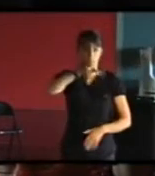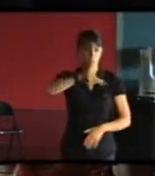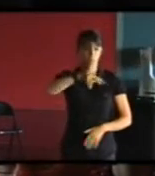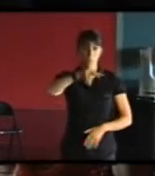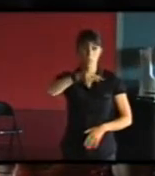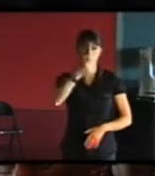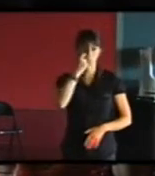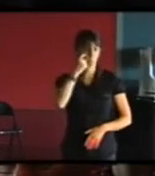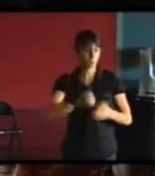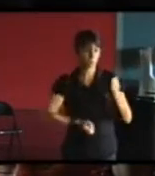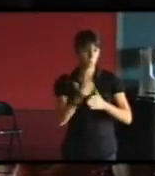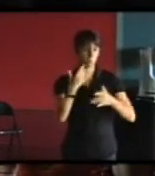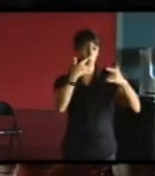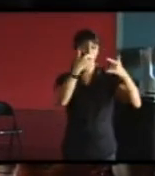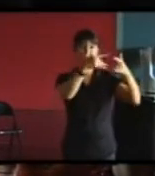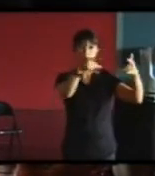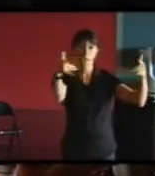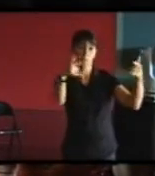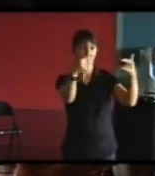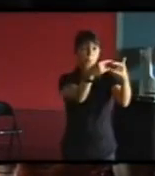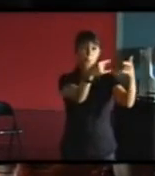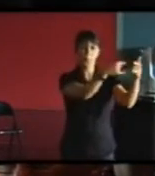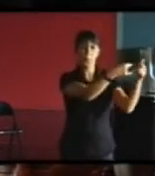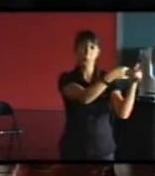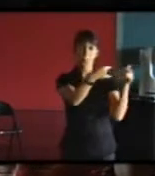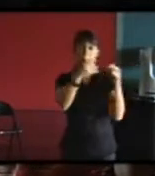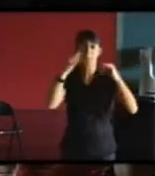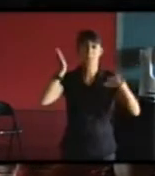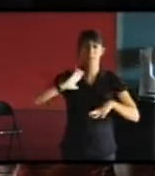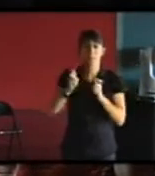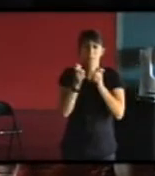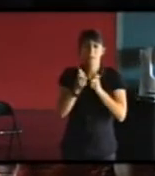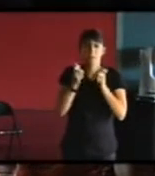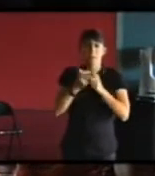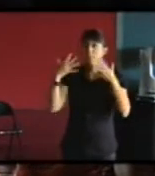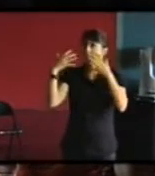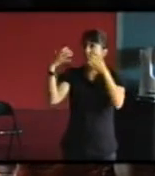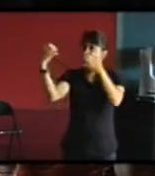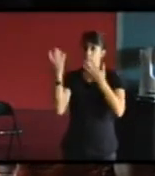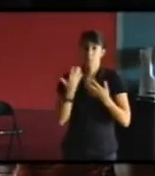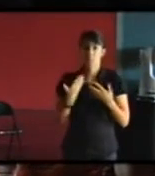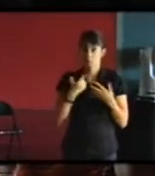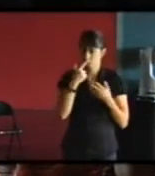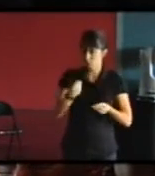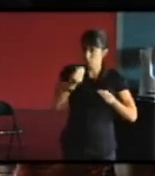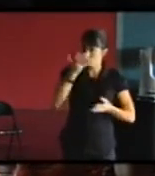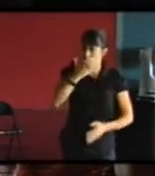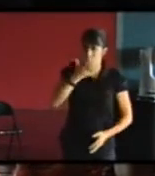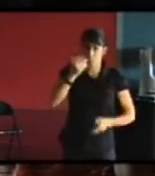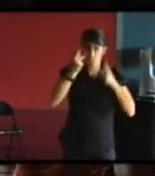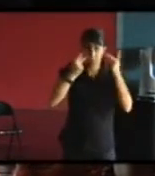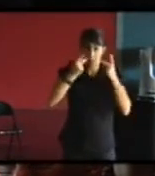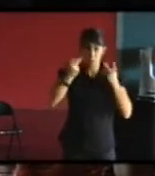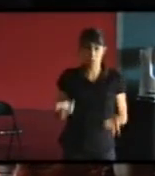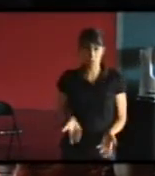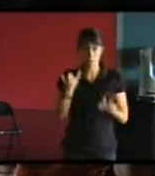meurtrière il n'y a pratiquement plus de lumière qui entre je trouve ça très horrible d'entrer dans un bâtiment